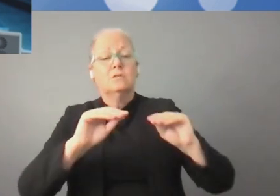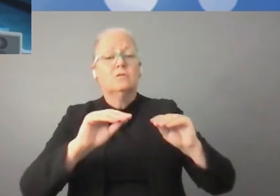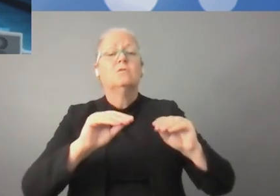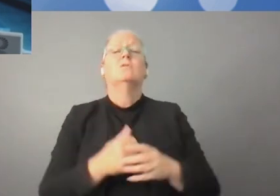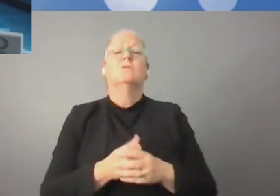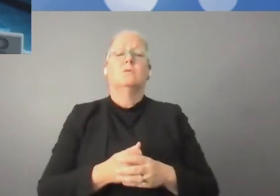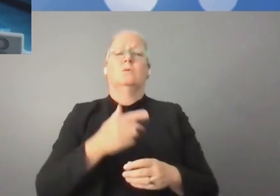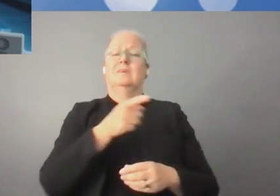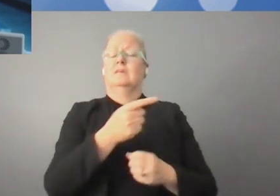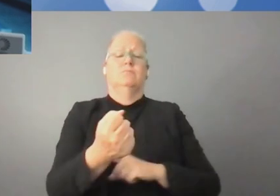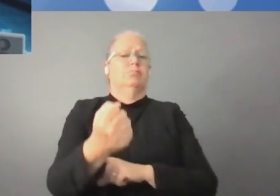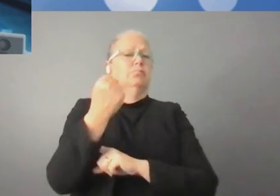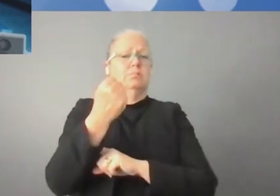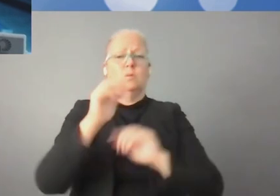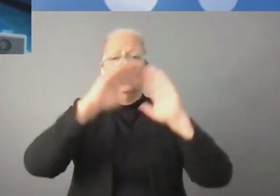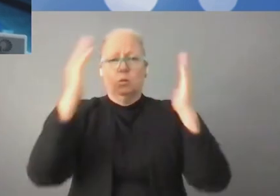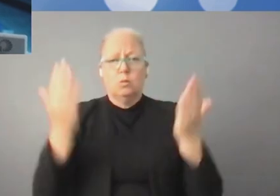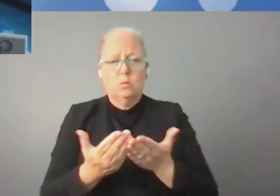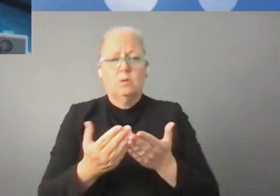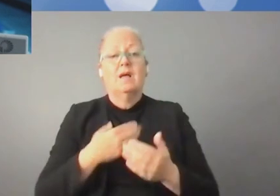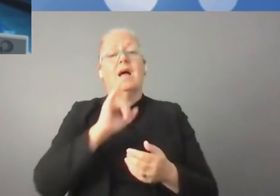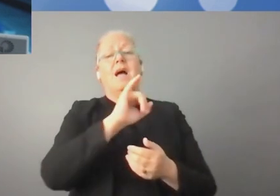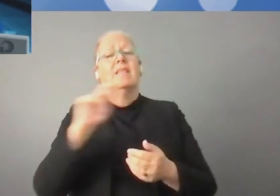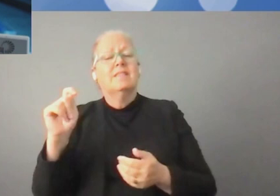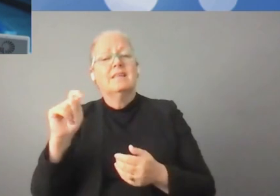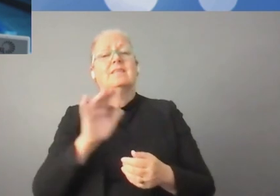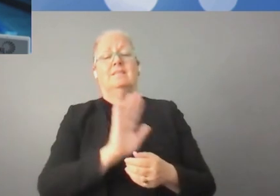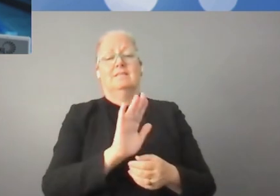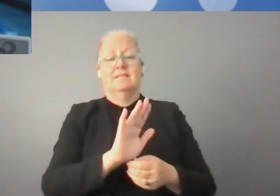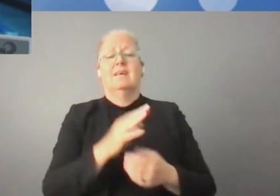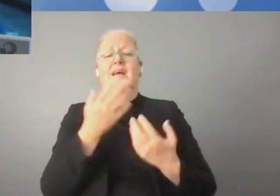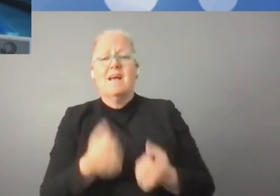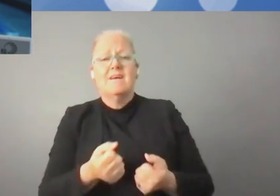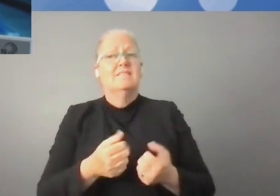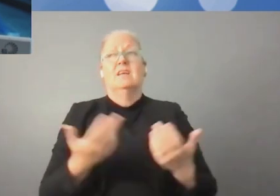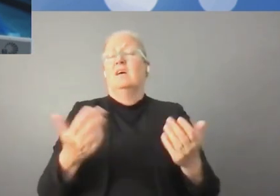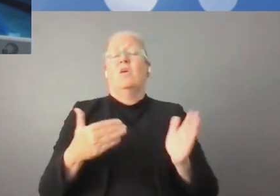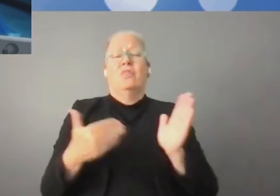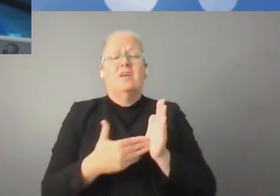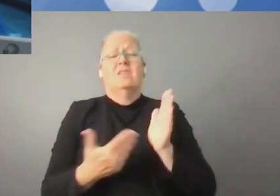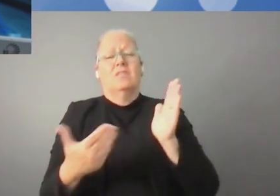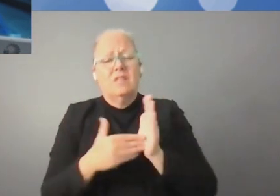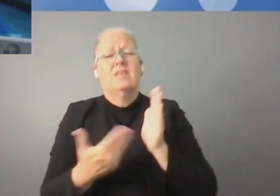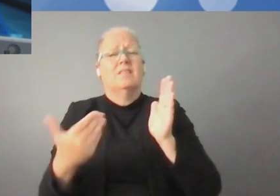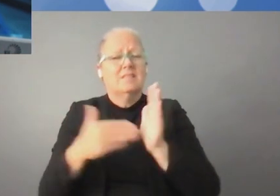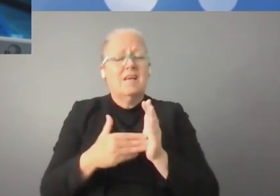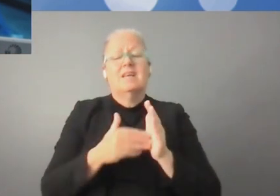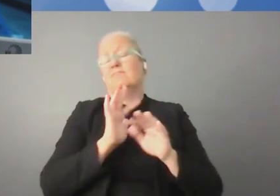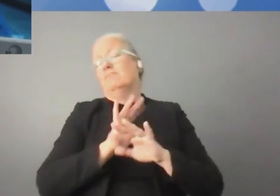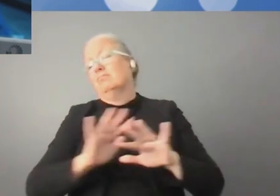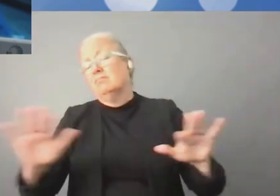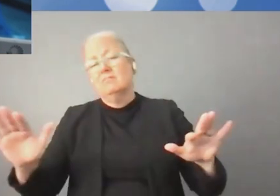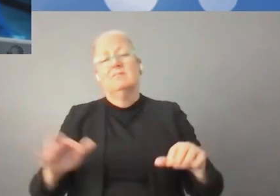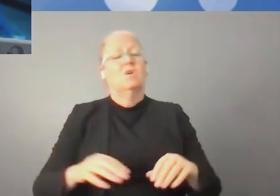nous tous. Tout comme l'éducation en matière de STEM, c'est quelque chose qui se développe. Nous